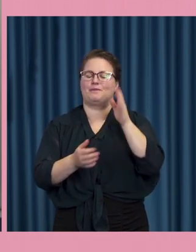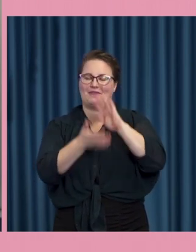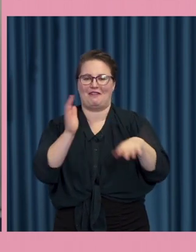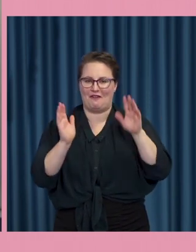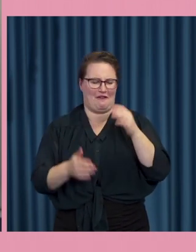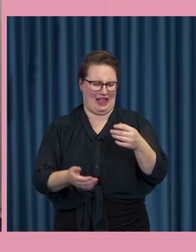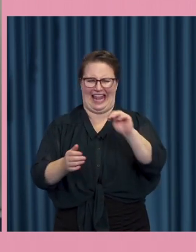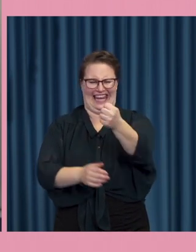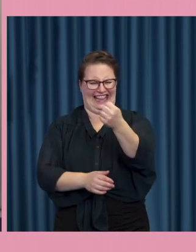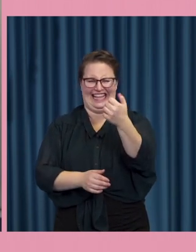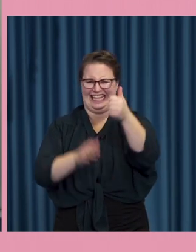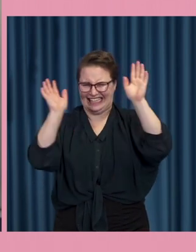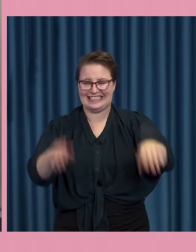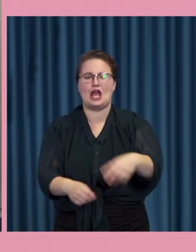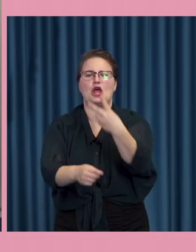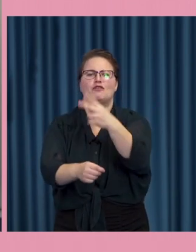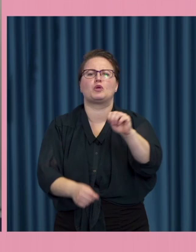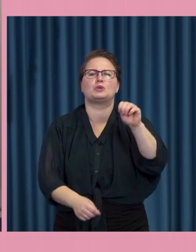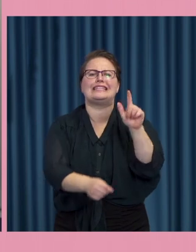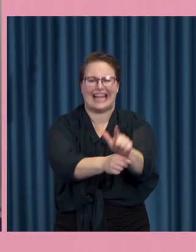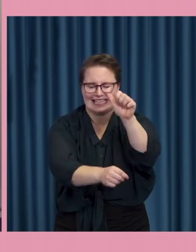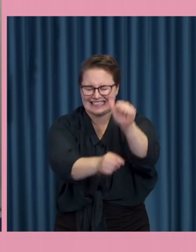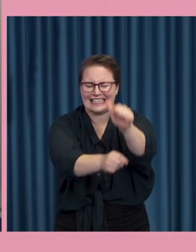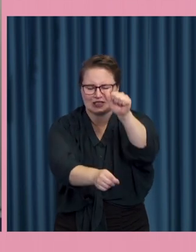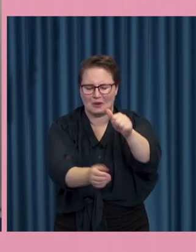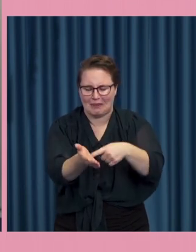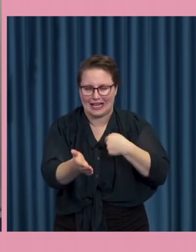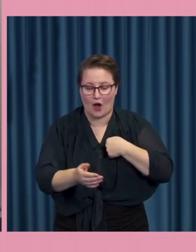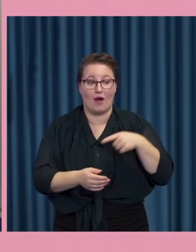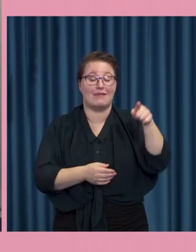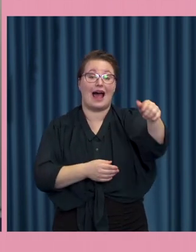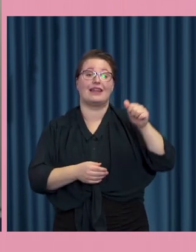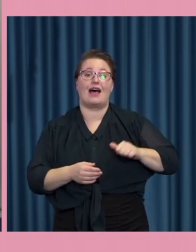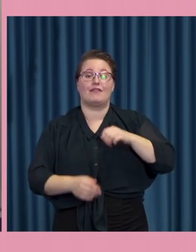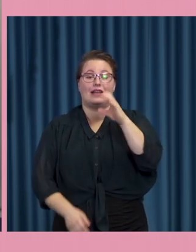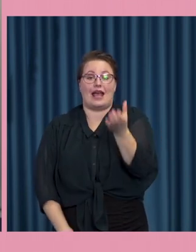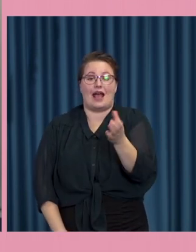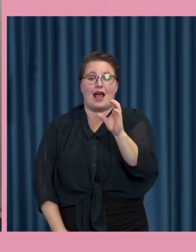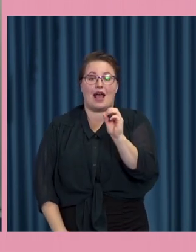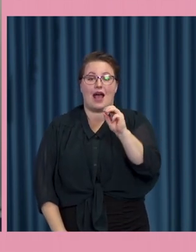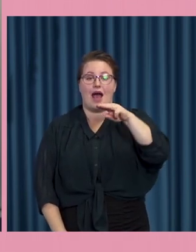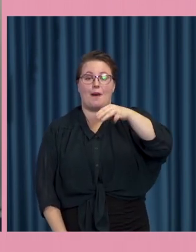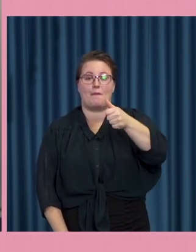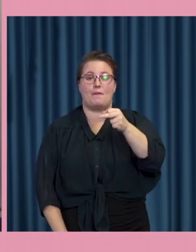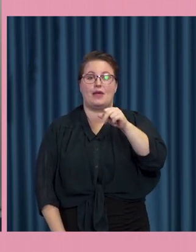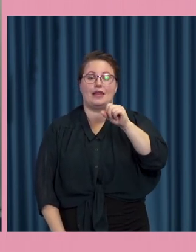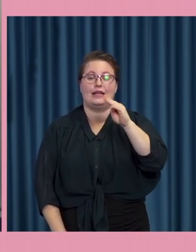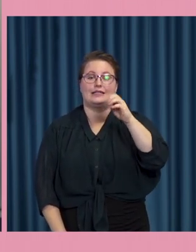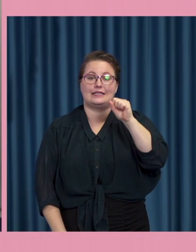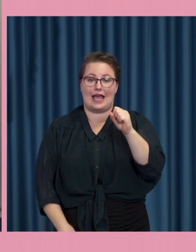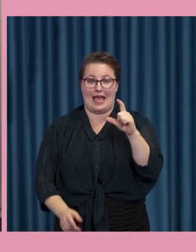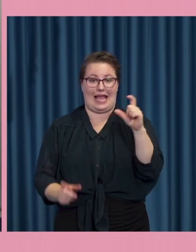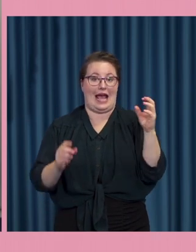förlåt 2016 så använde han sig av det som heter Cambridge Analytica det vill säga de